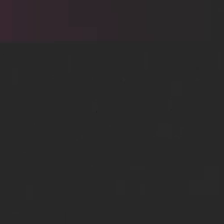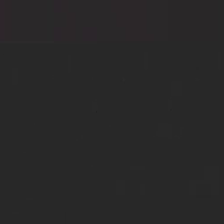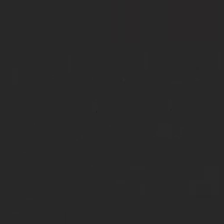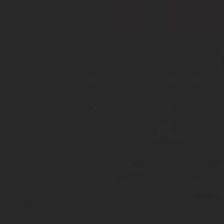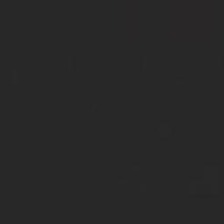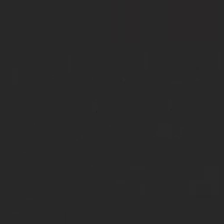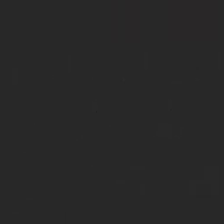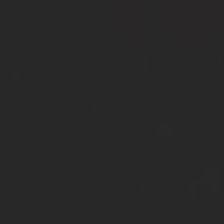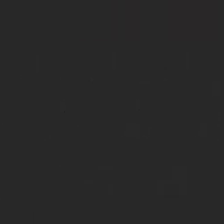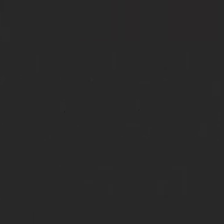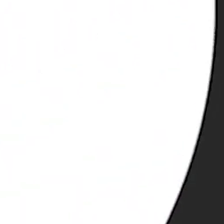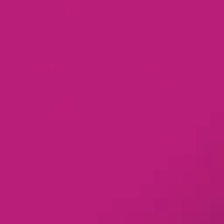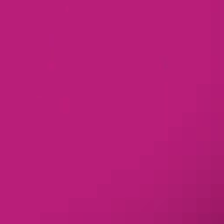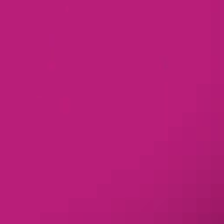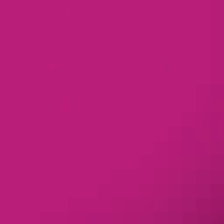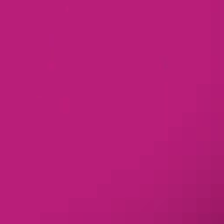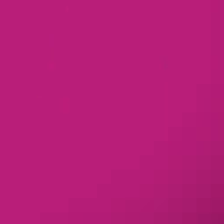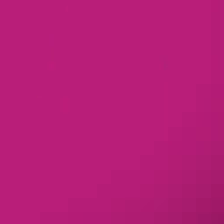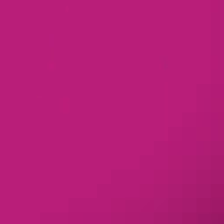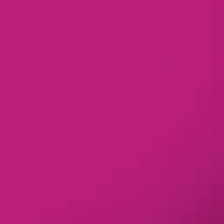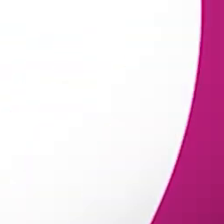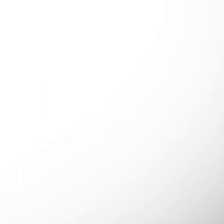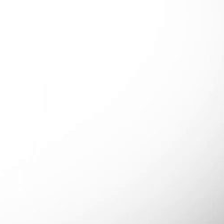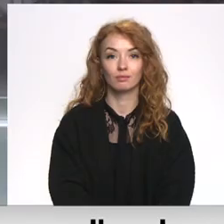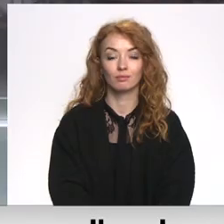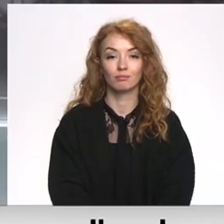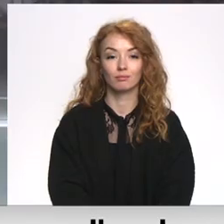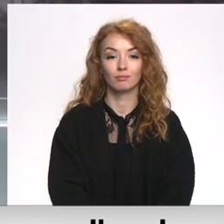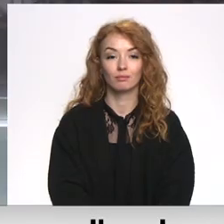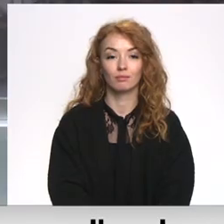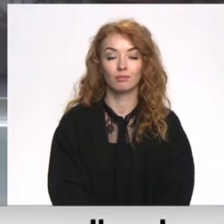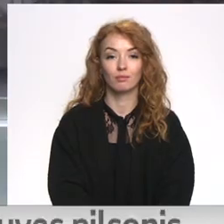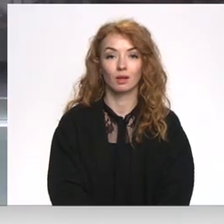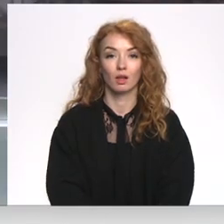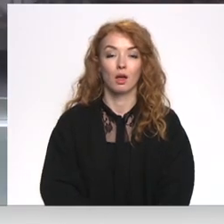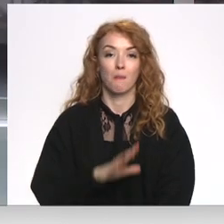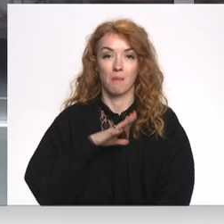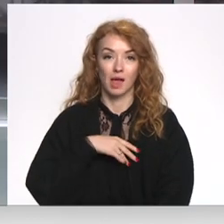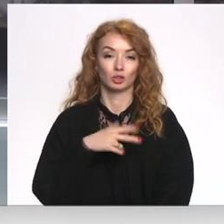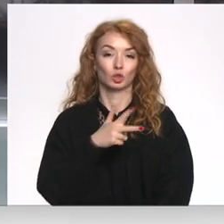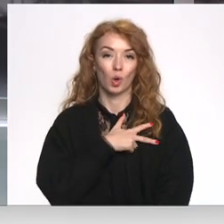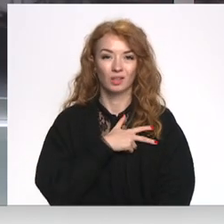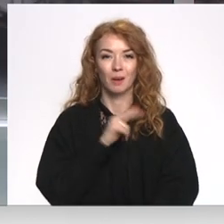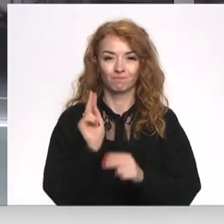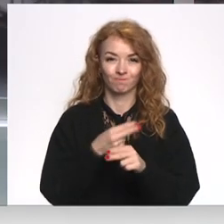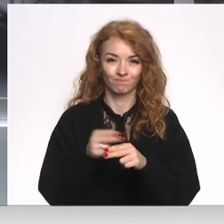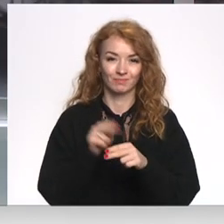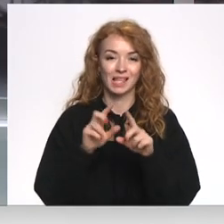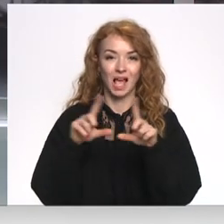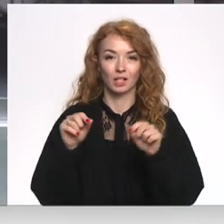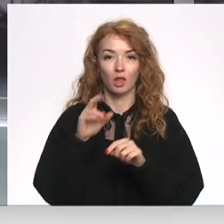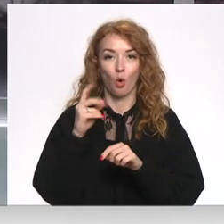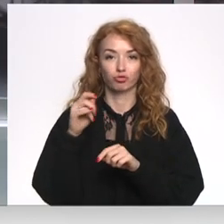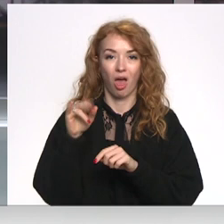Re! Viss ēters ir te! Pēc sociālās korekcijas izglītības iestādes naukšāne